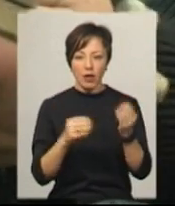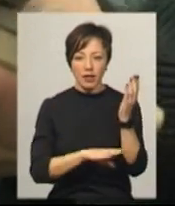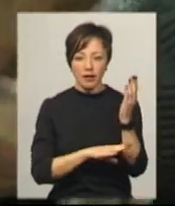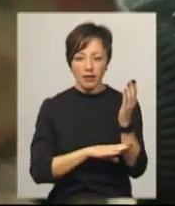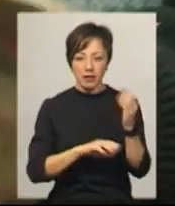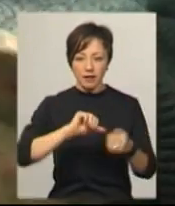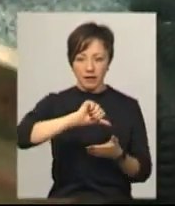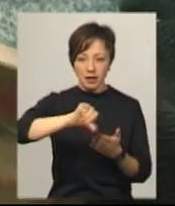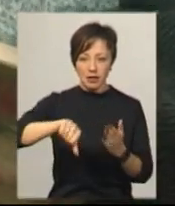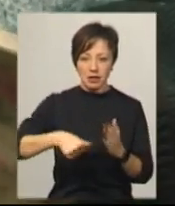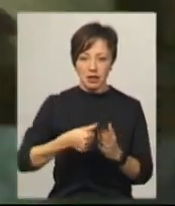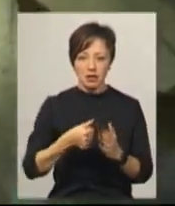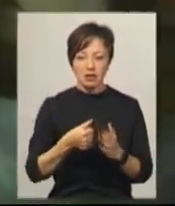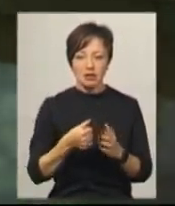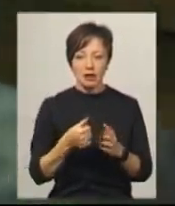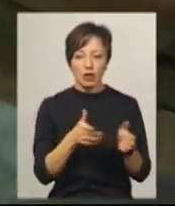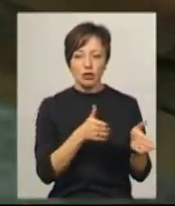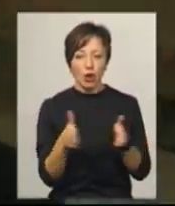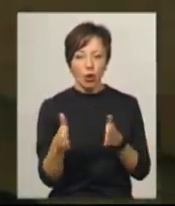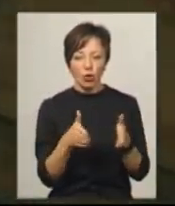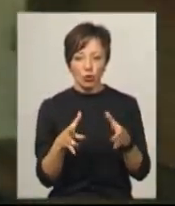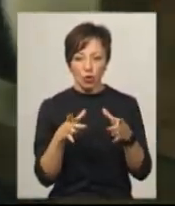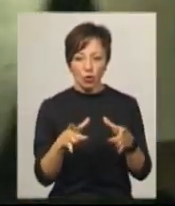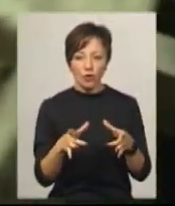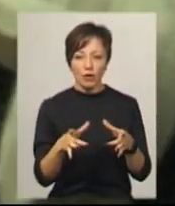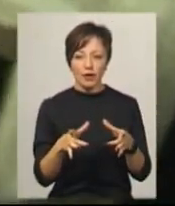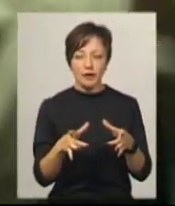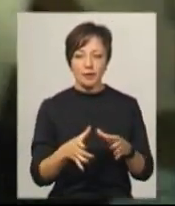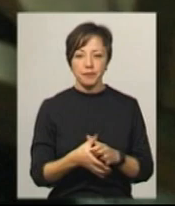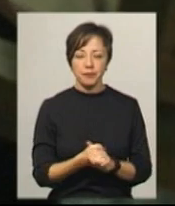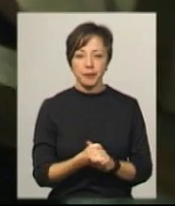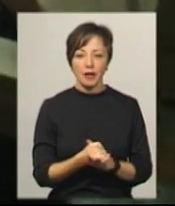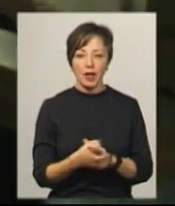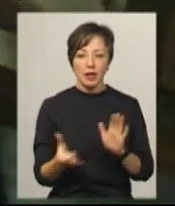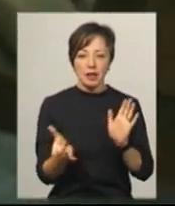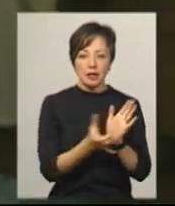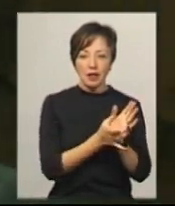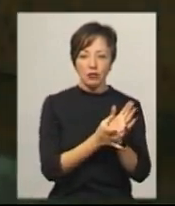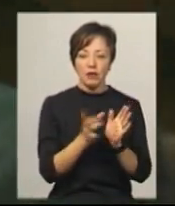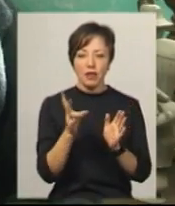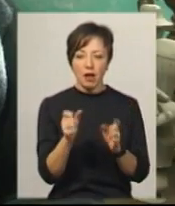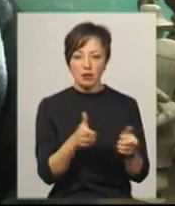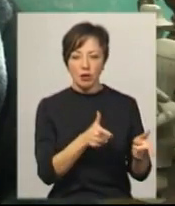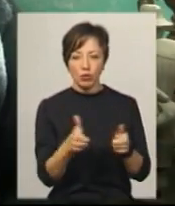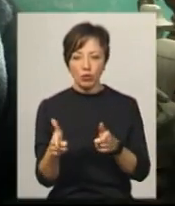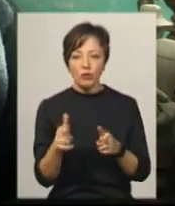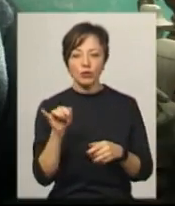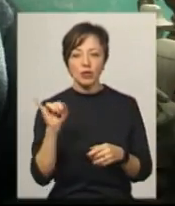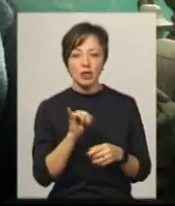заготовка, вирізалося колесо. Колесо засаджувалося на заготовку,